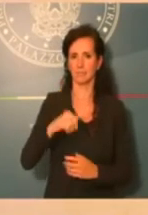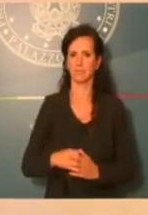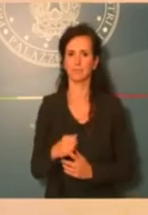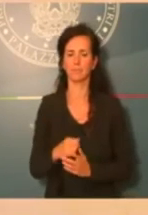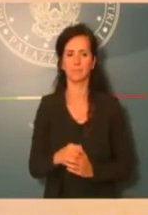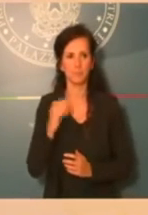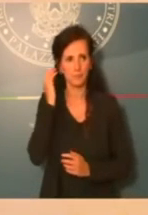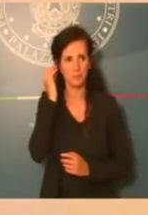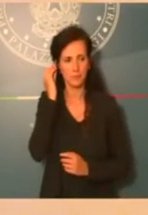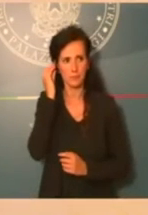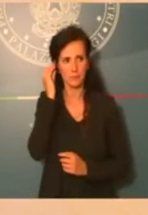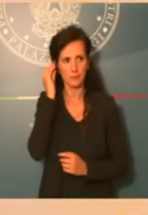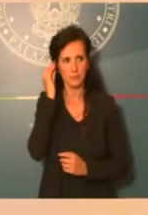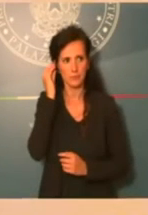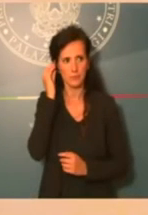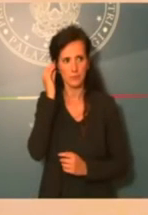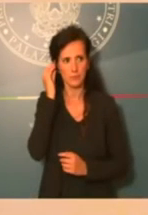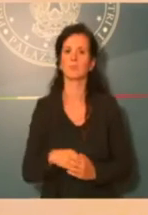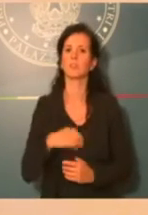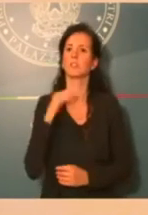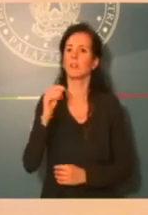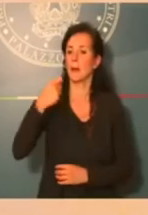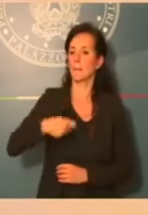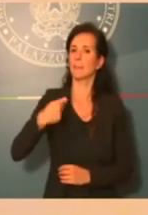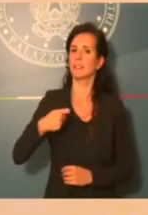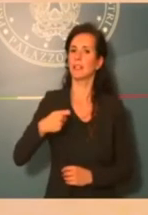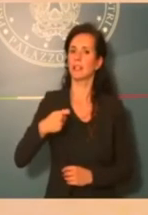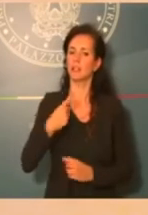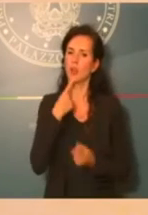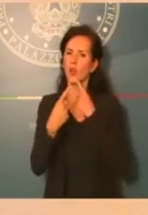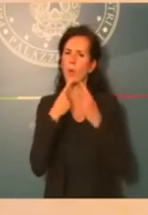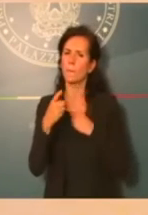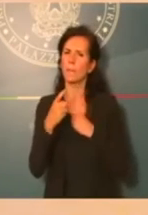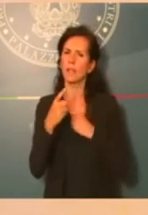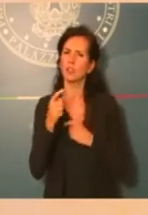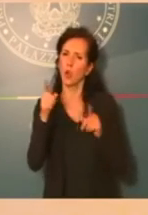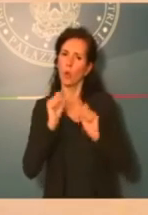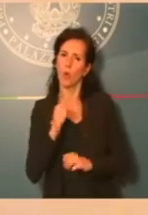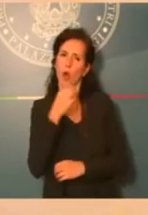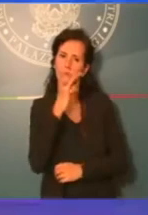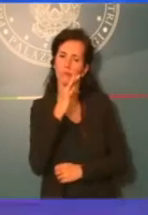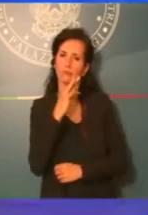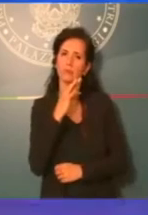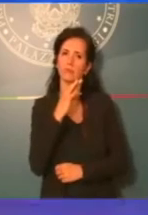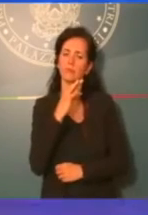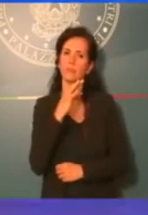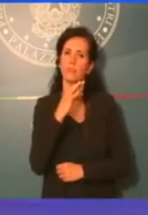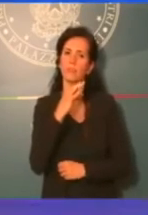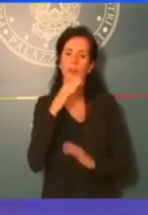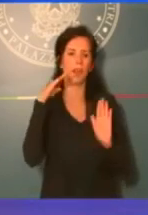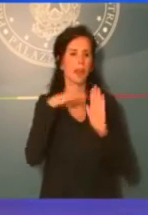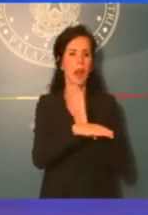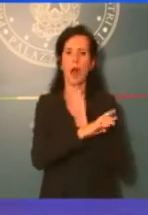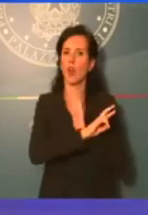Presidente, intanto un commento al calo record del PIL italiano. Il calo record del PIL italiano è arrivato il dato questa